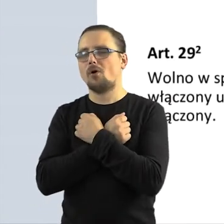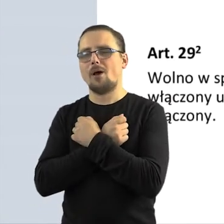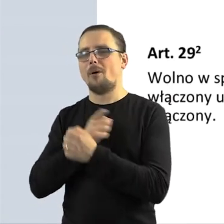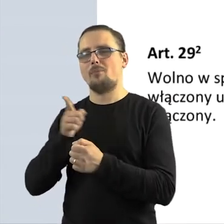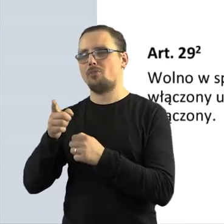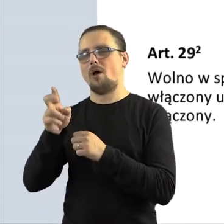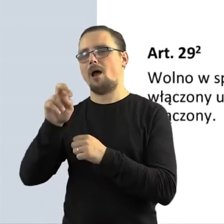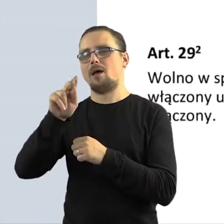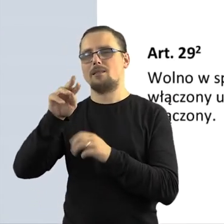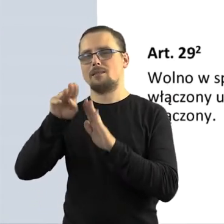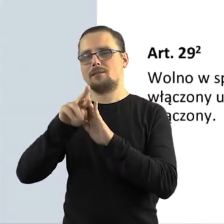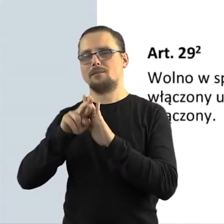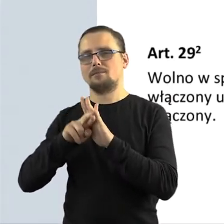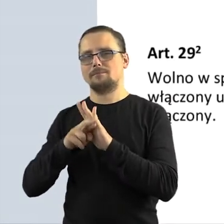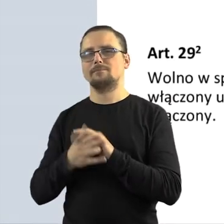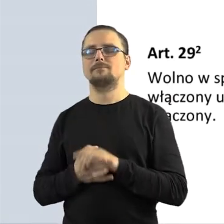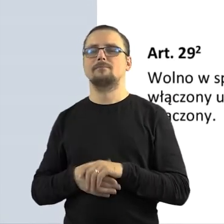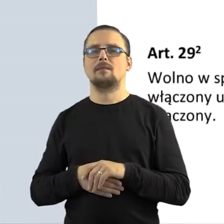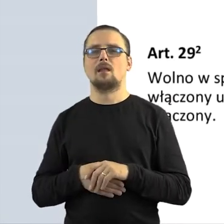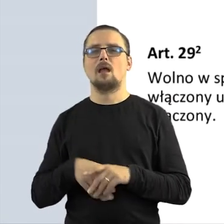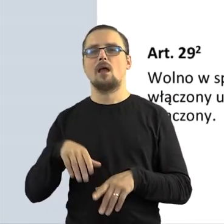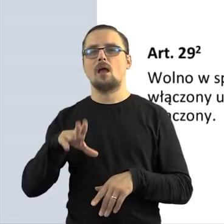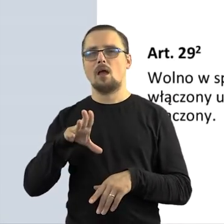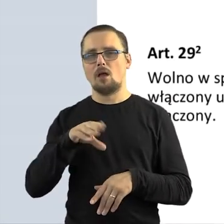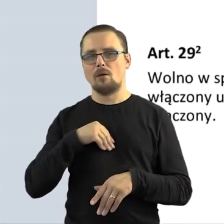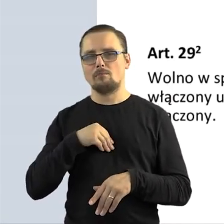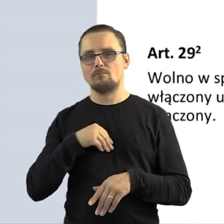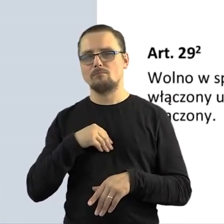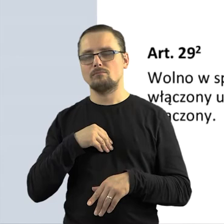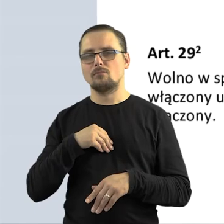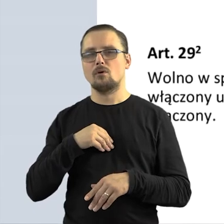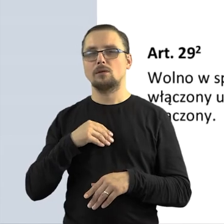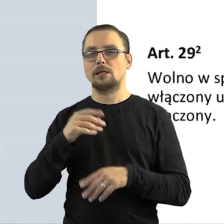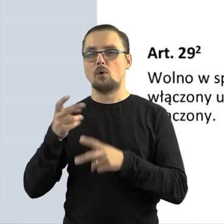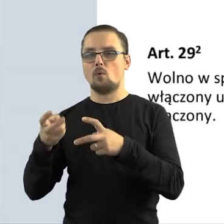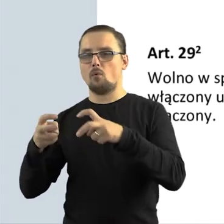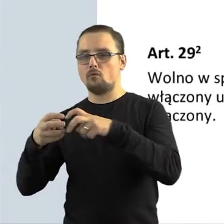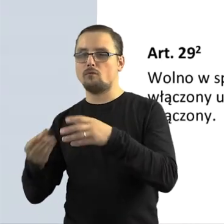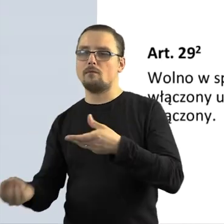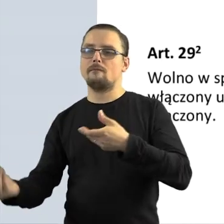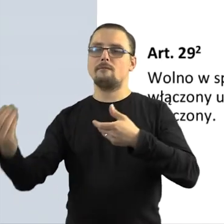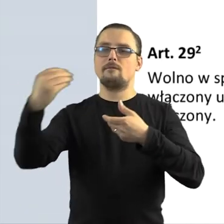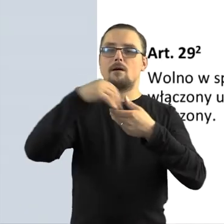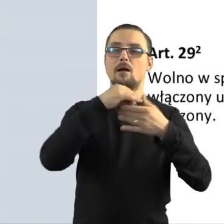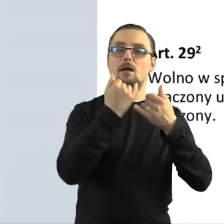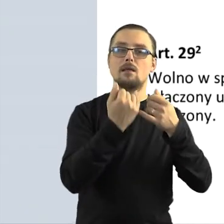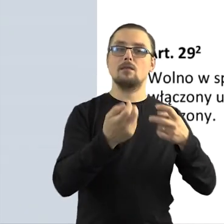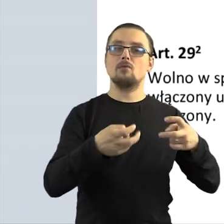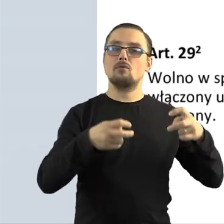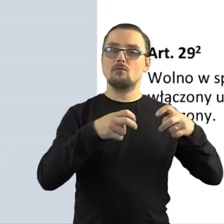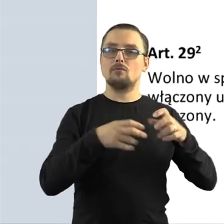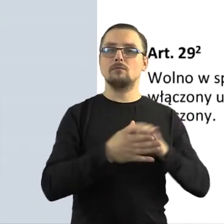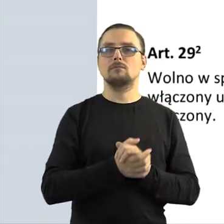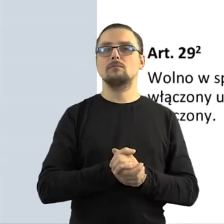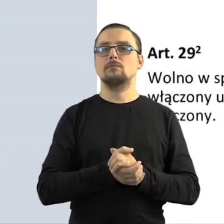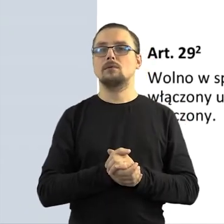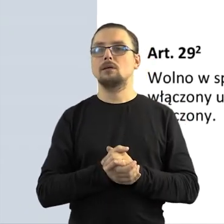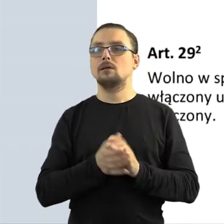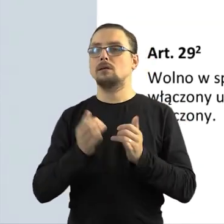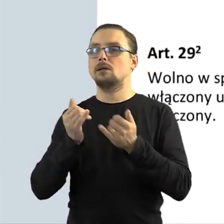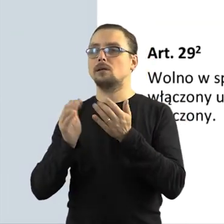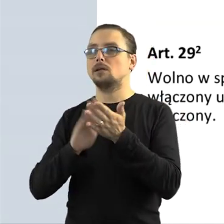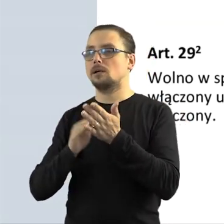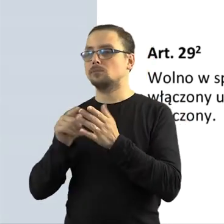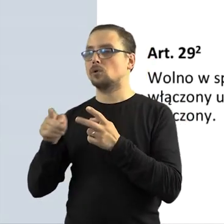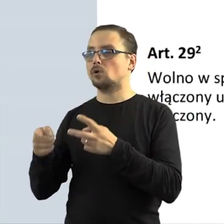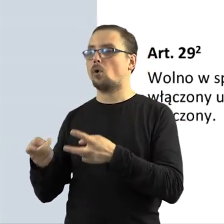on nie mniej, nie więcej mówi, że wolno w sposób niezamierzony włączać utwór do innego utworu, o ile włączony utwór nie ma znaczenia dla